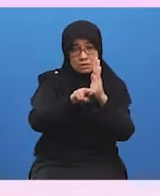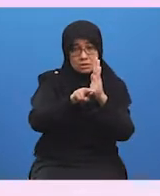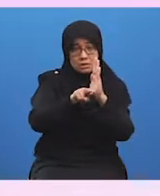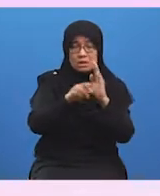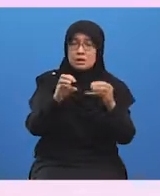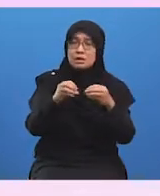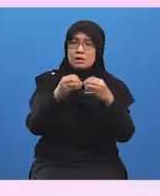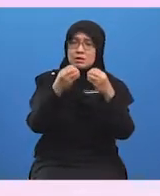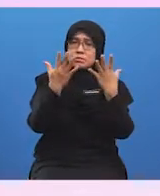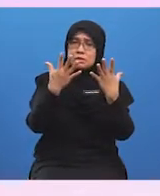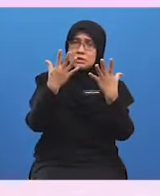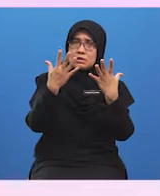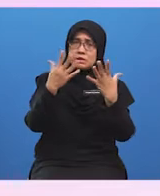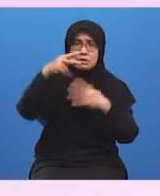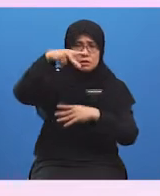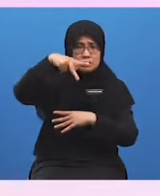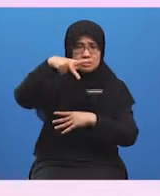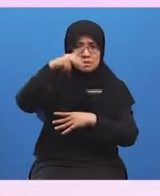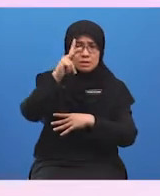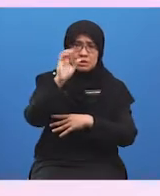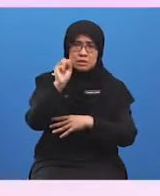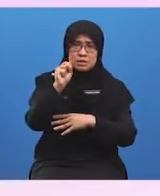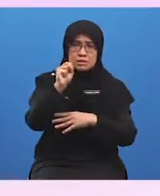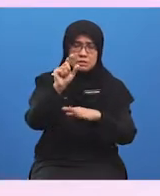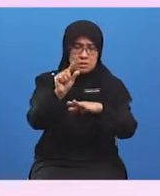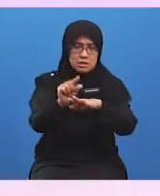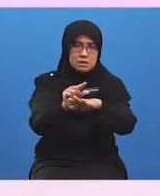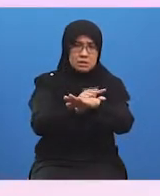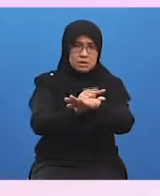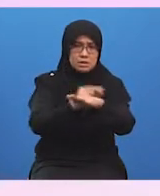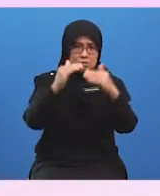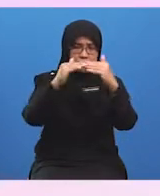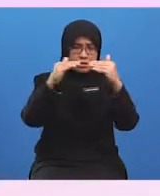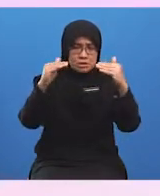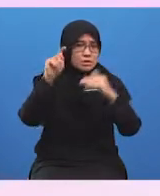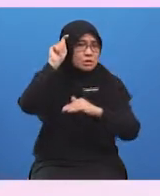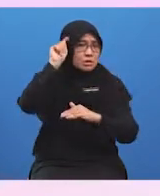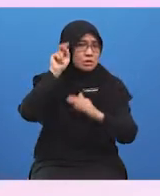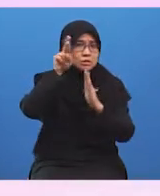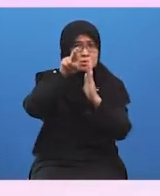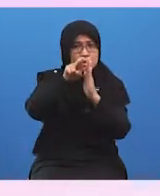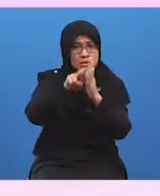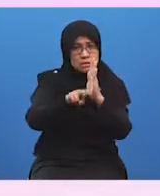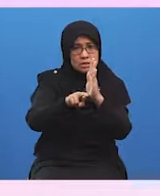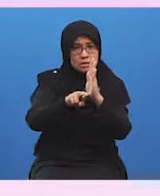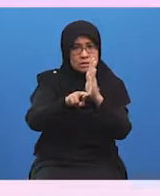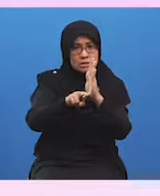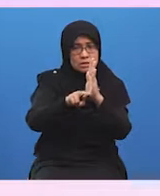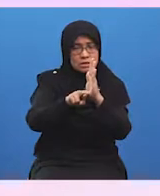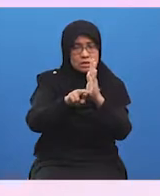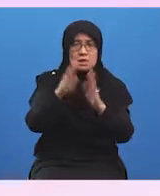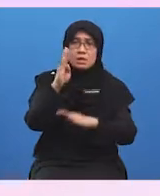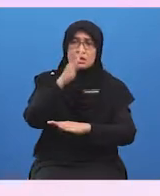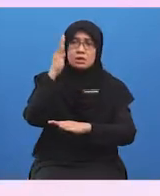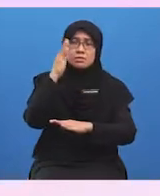Kebanyakan PKS masih menggunakan tingkat teknologi yang rendah di dalam aktiviti pengeluaran mereka.